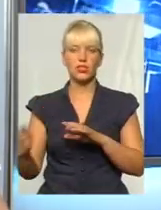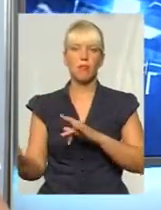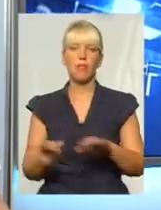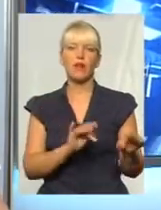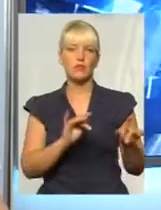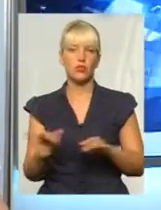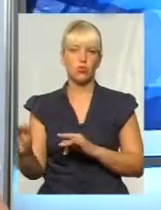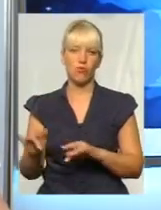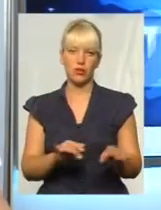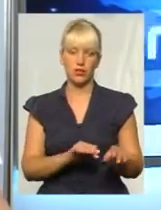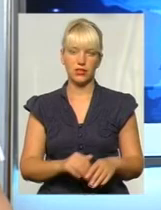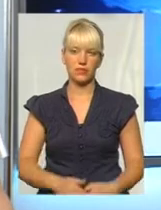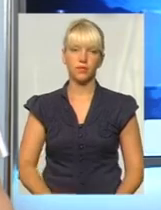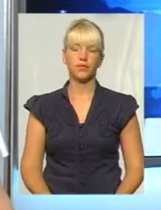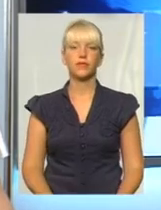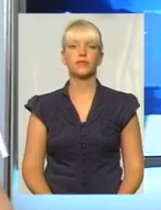велосипедистам.